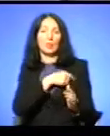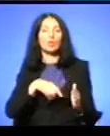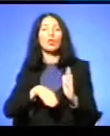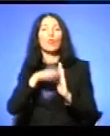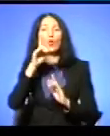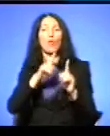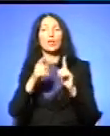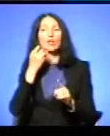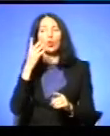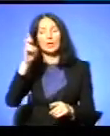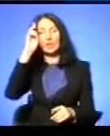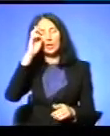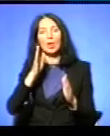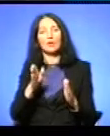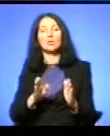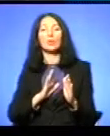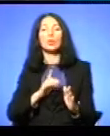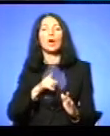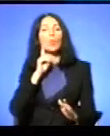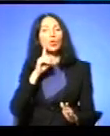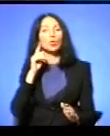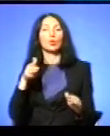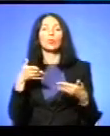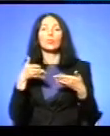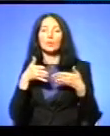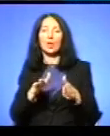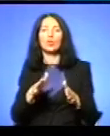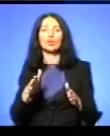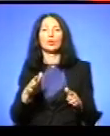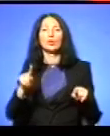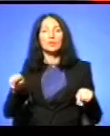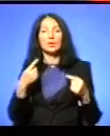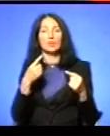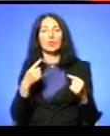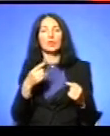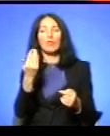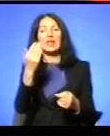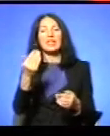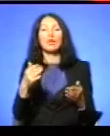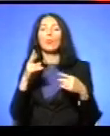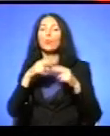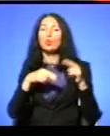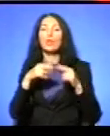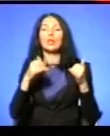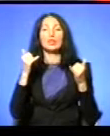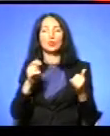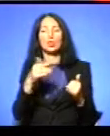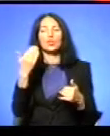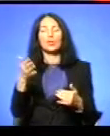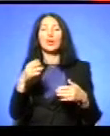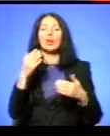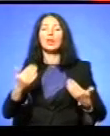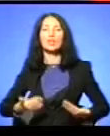держава лише була молодою, народженою Становилась, ви її будували Сьогодні, чи ви живете в тій